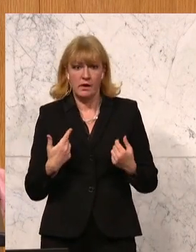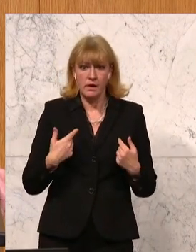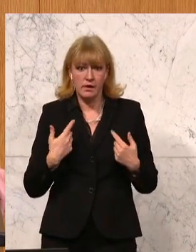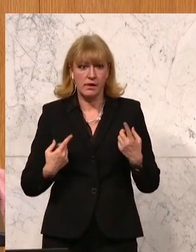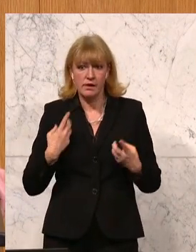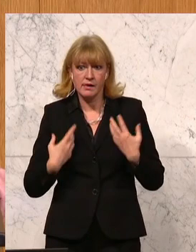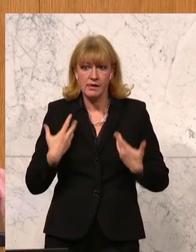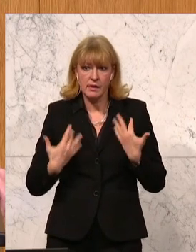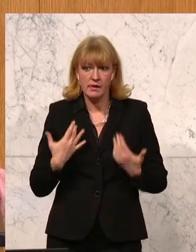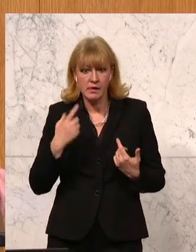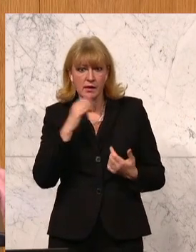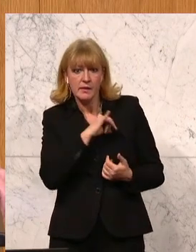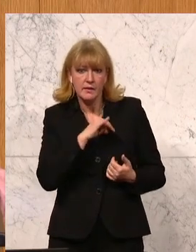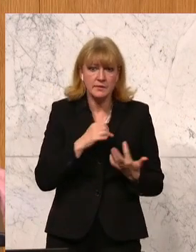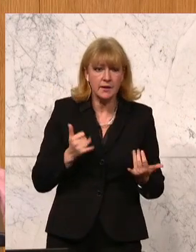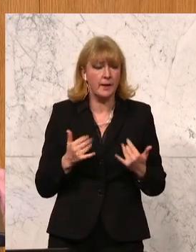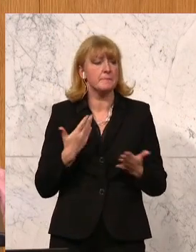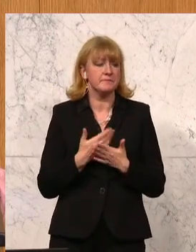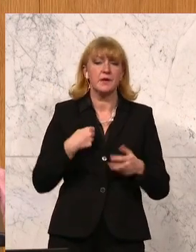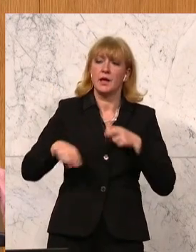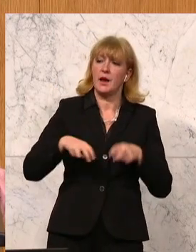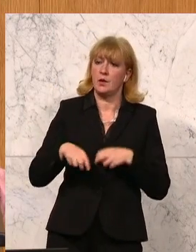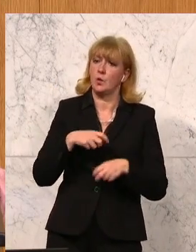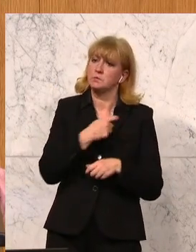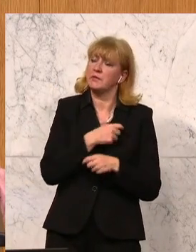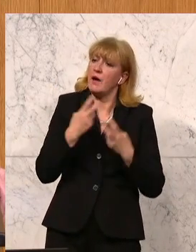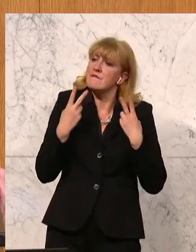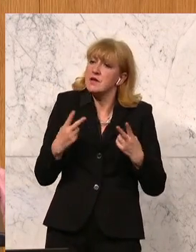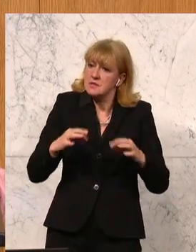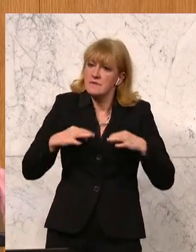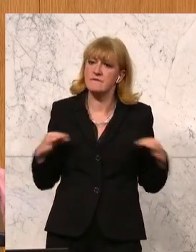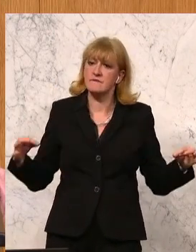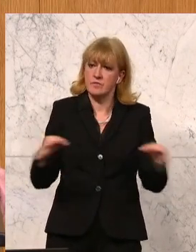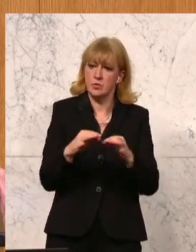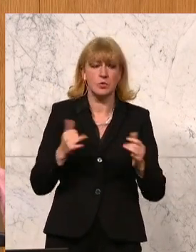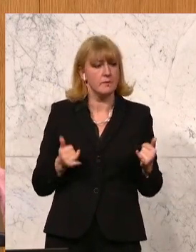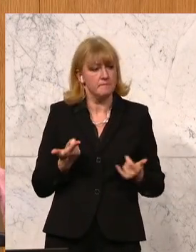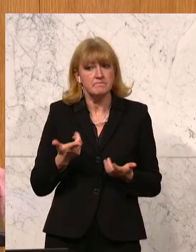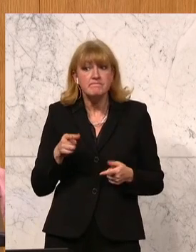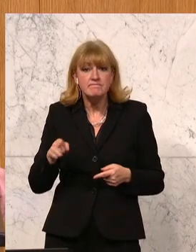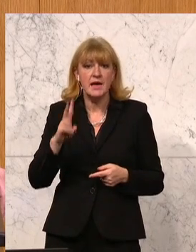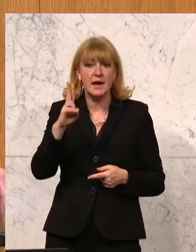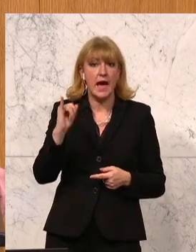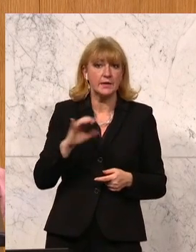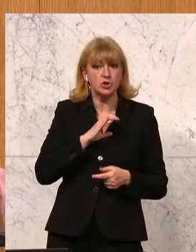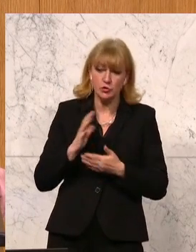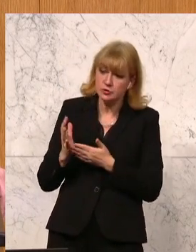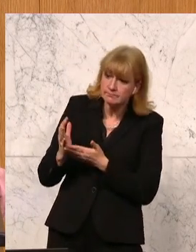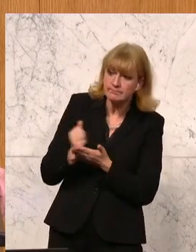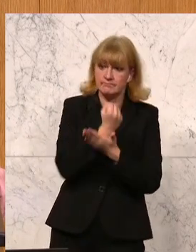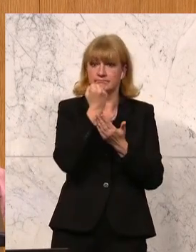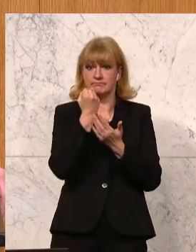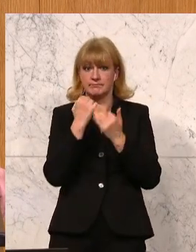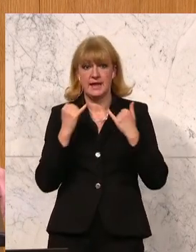Und deswegen ist es uns als Regierungsparteien durchaus sehr wichtig, zum einen natürlich die Chancen von KI zu nutzen, aber zum anderen